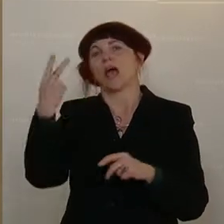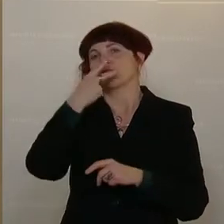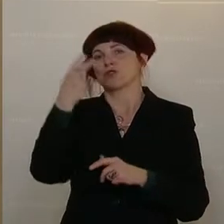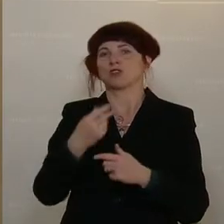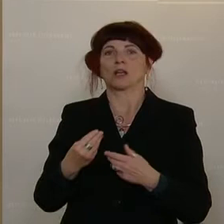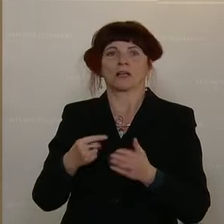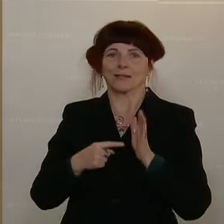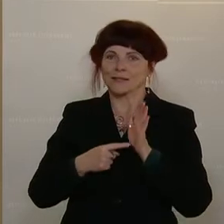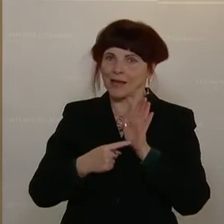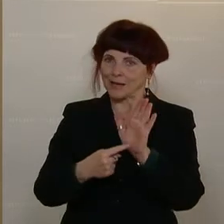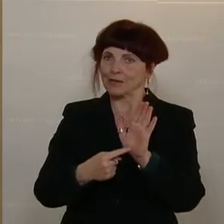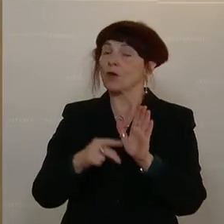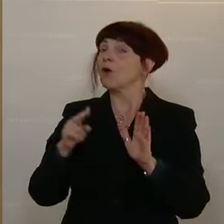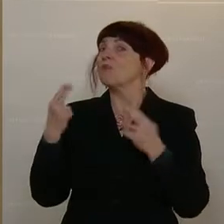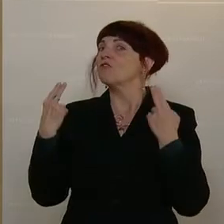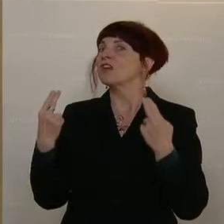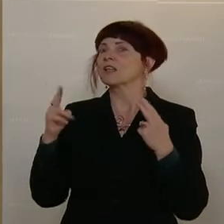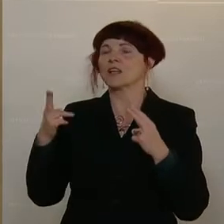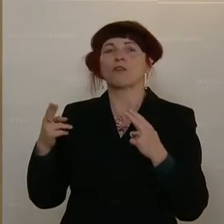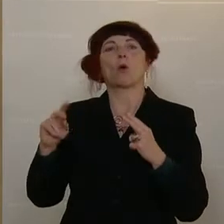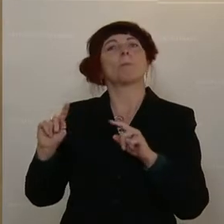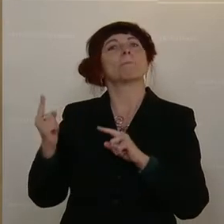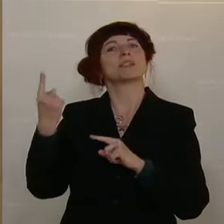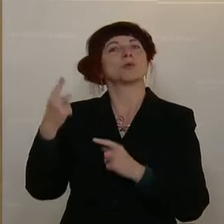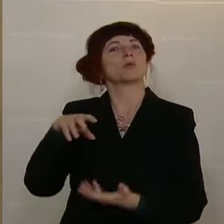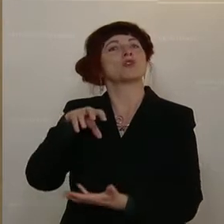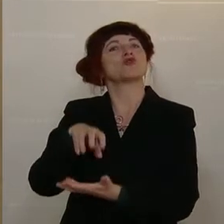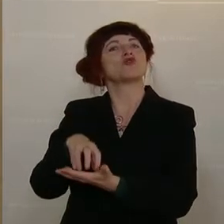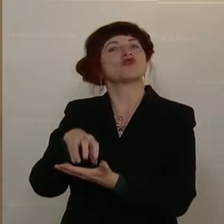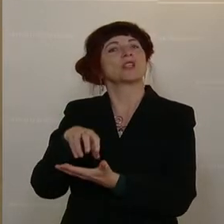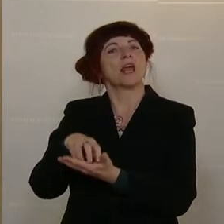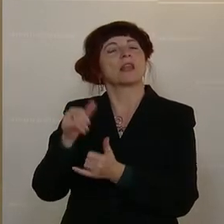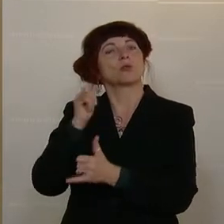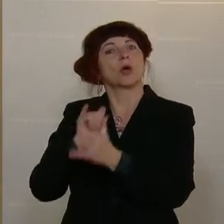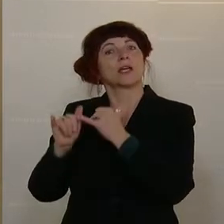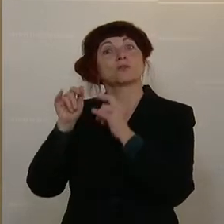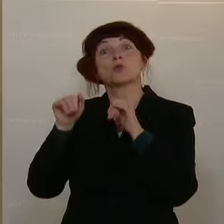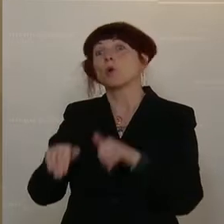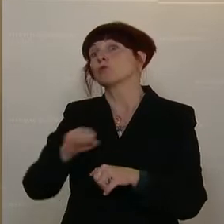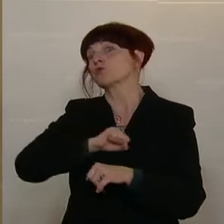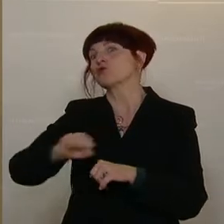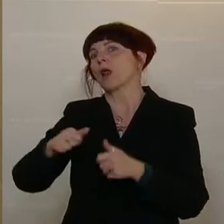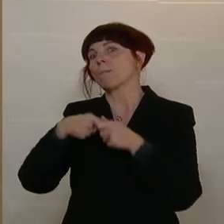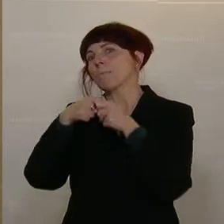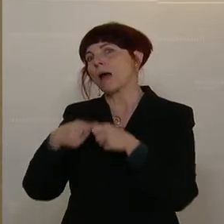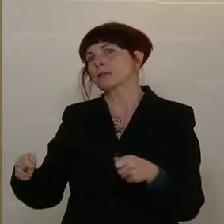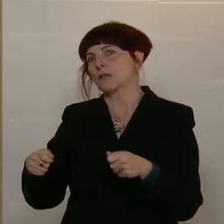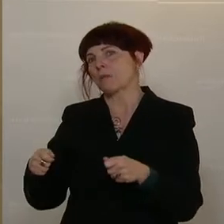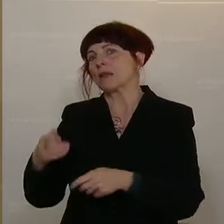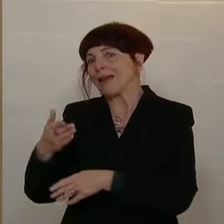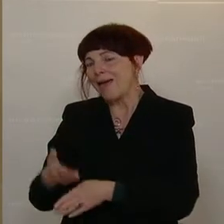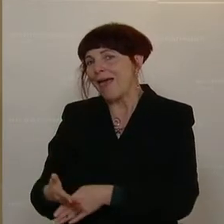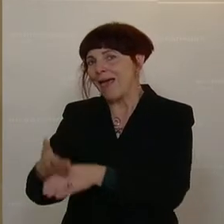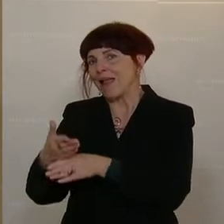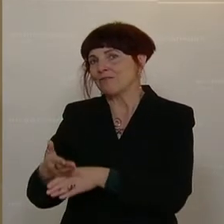wichtig ist, dass wir vor allem im Städtetourismus rasch Maßnahmen setzen, die helfen und die